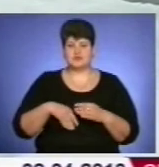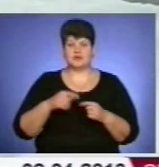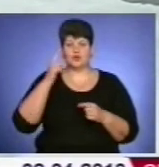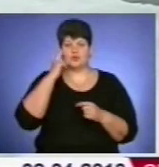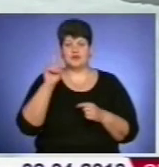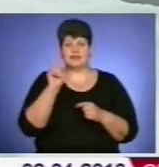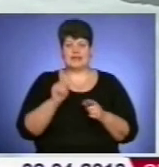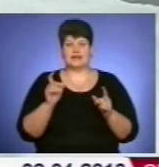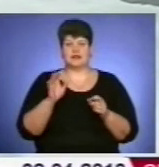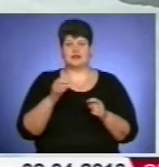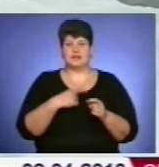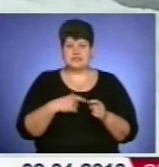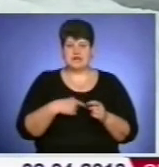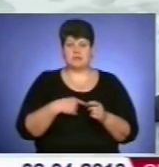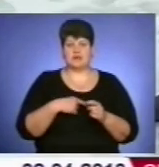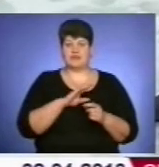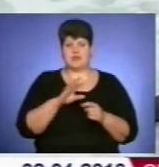себе і небайдужих колег.